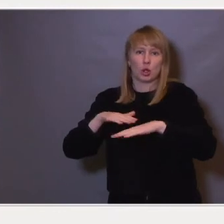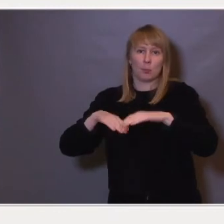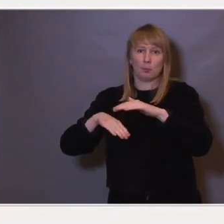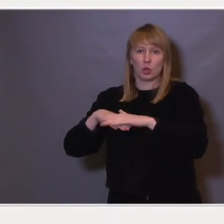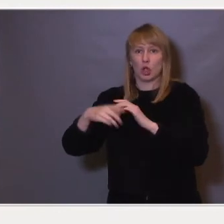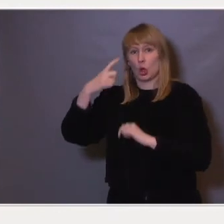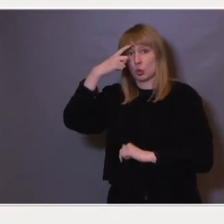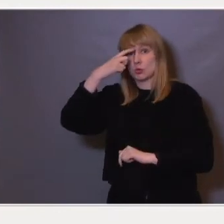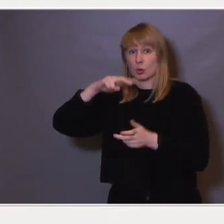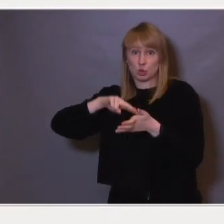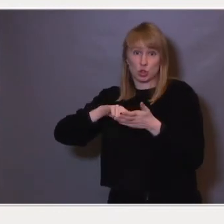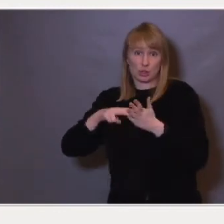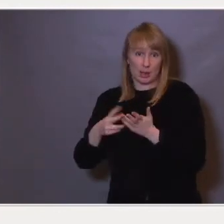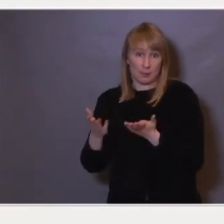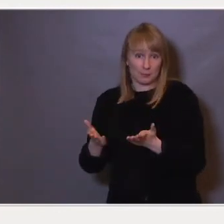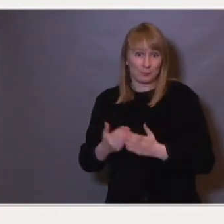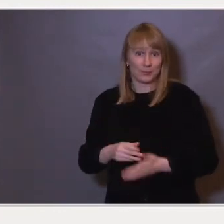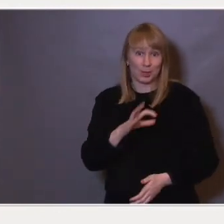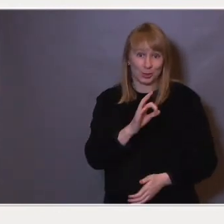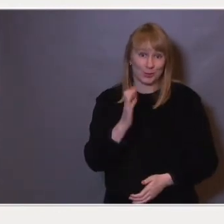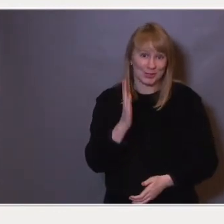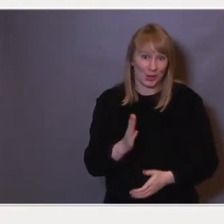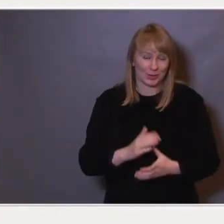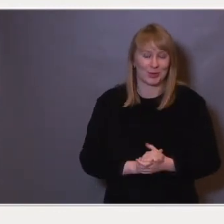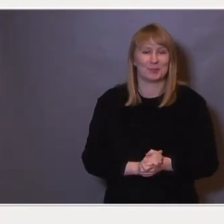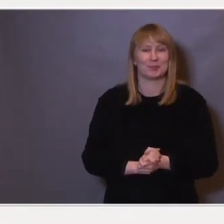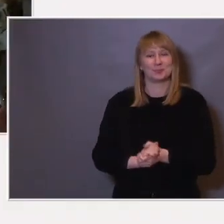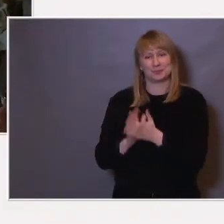kunnskapssystem. Tusen takk.